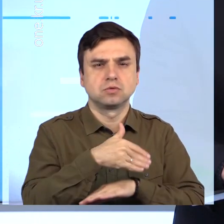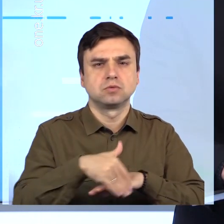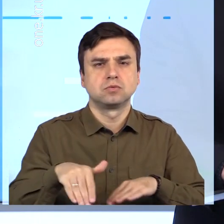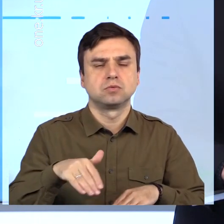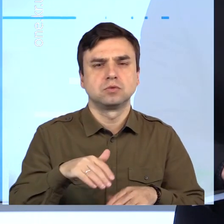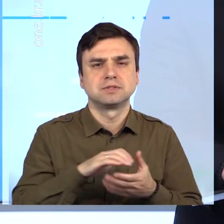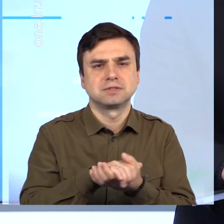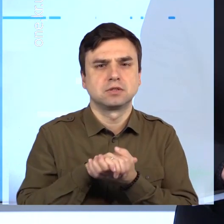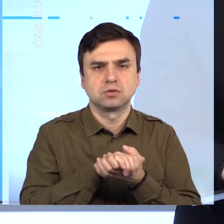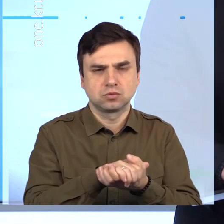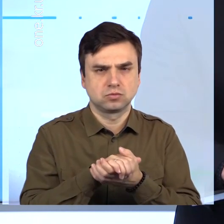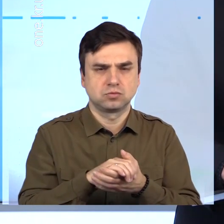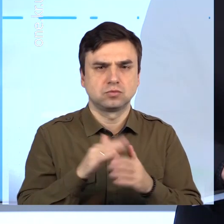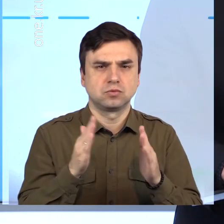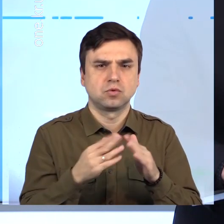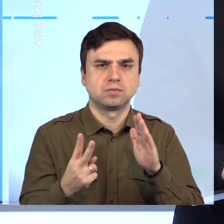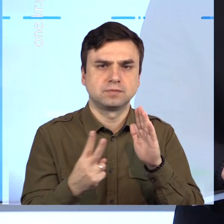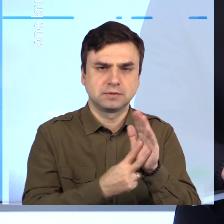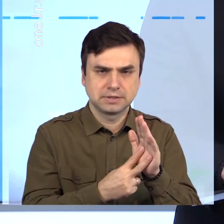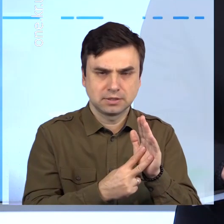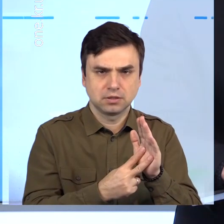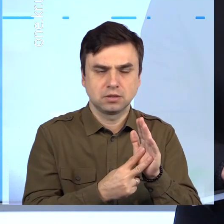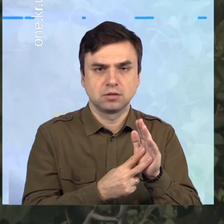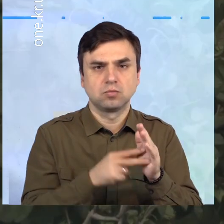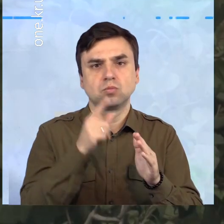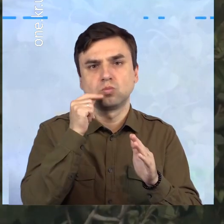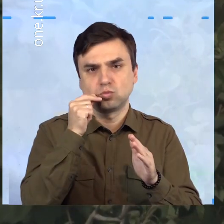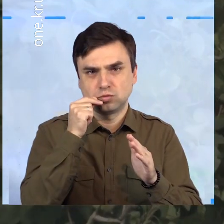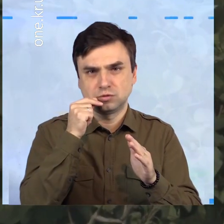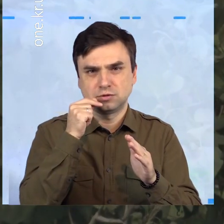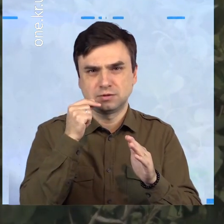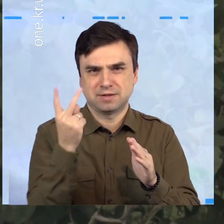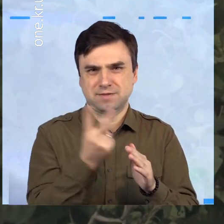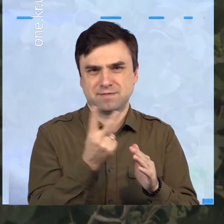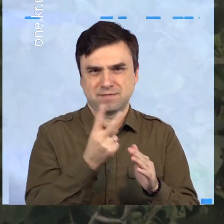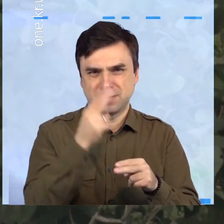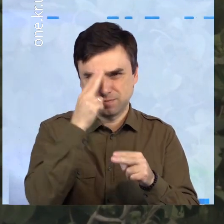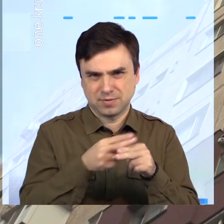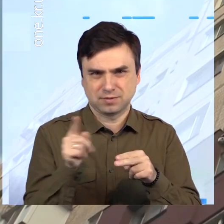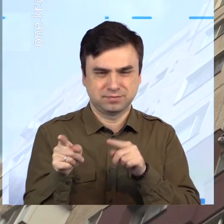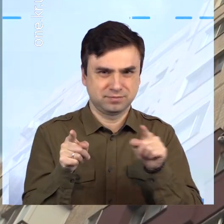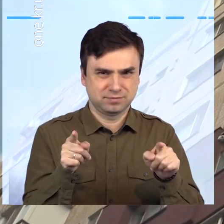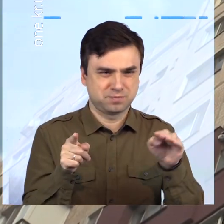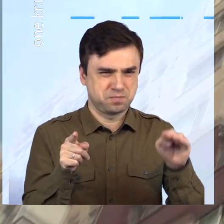будинку на вулиці Співдружності чоловік виявив свого рідного молодшого брата бездиханим. Як виявилось, 50